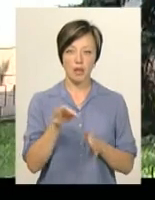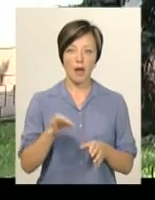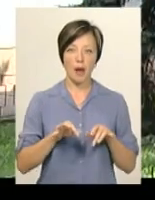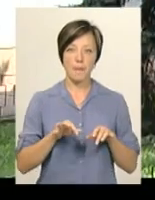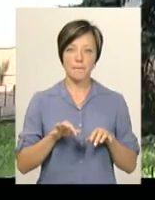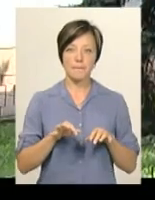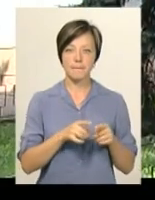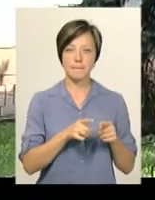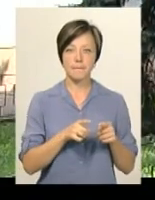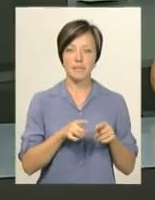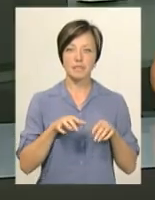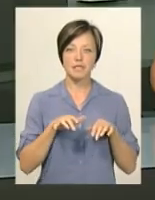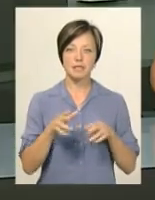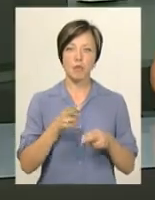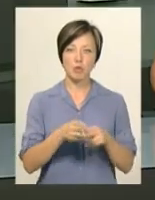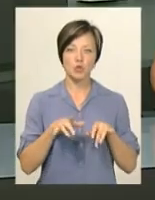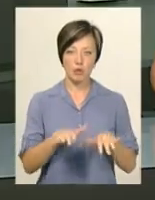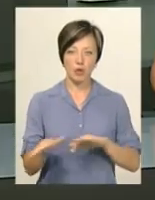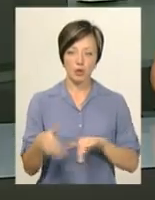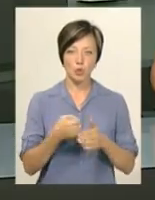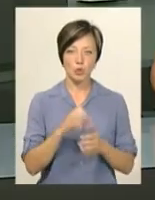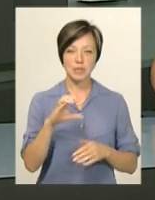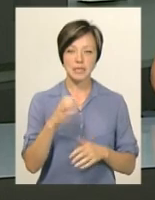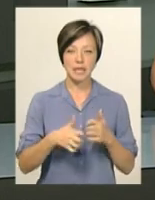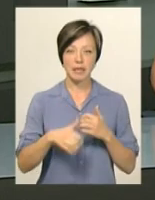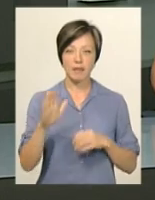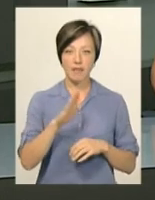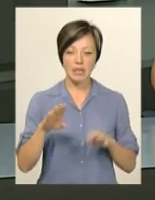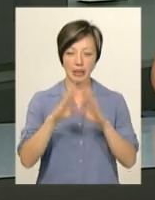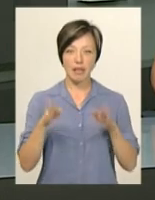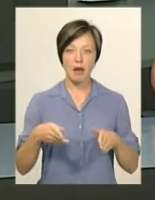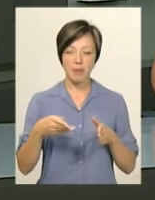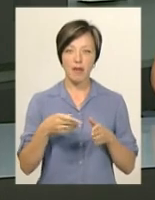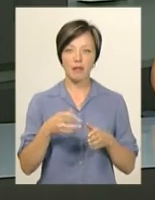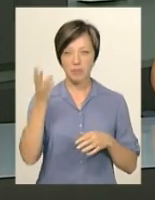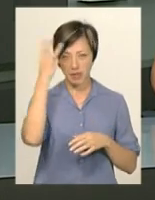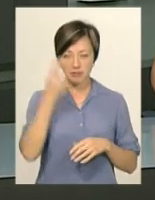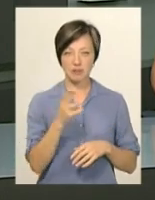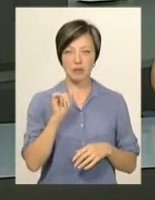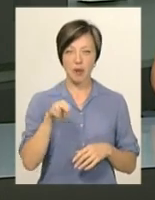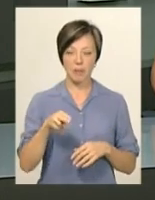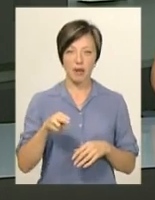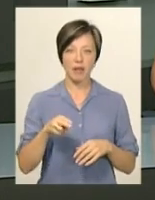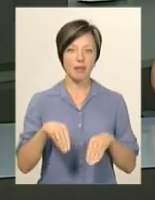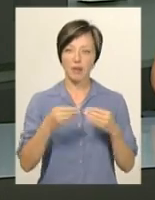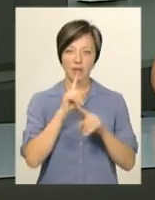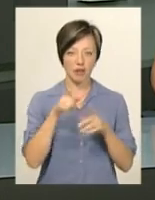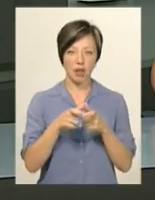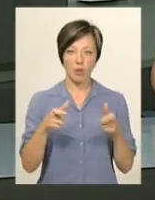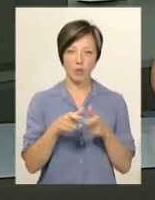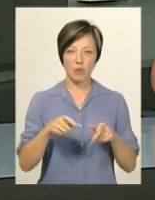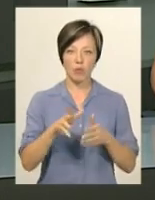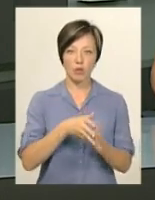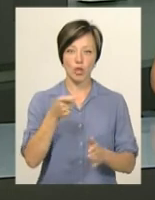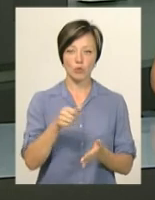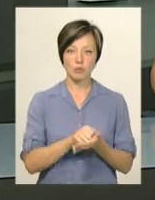запобіжного заходу. До середини вересня термінал у Хмельницькому ЦНАПі на Соборній-16 не видаватиме талони на подачу